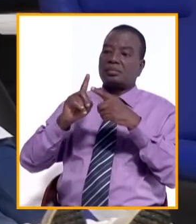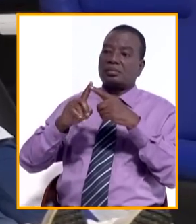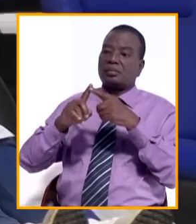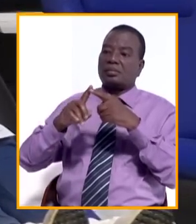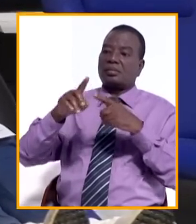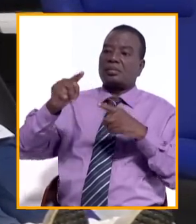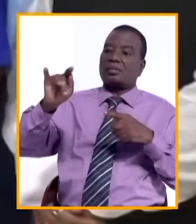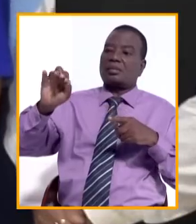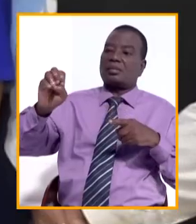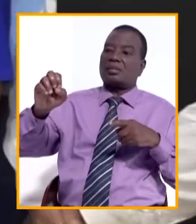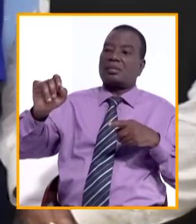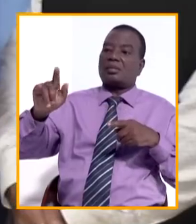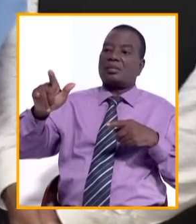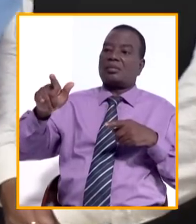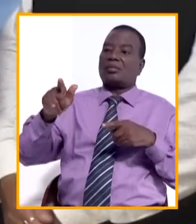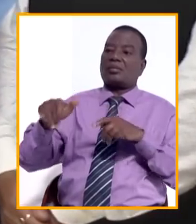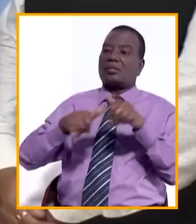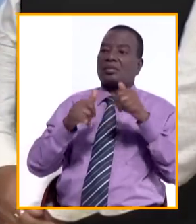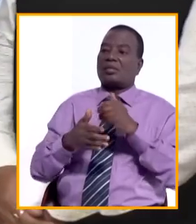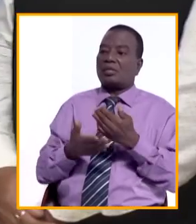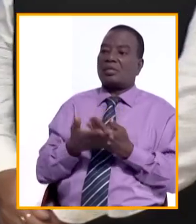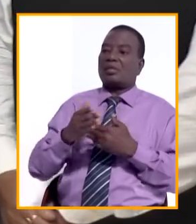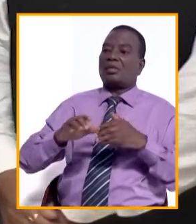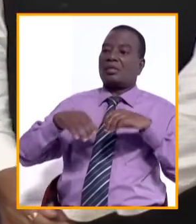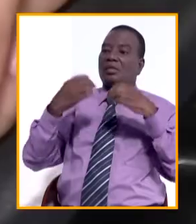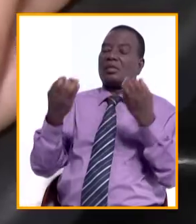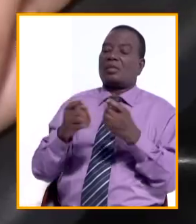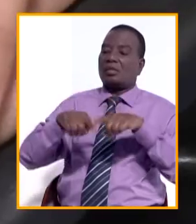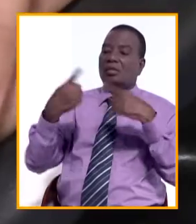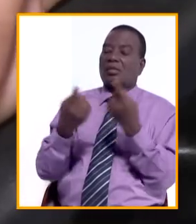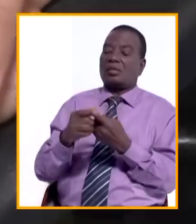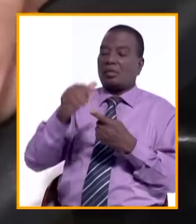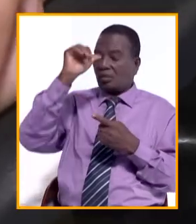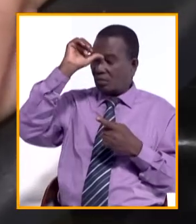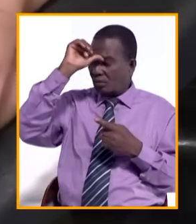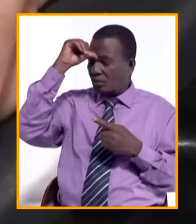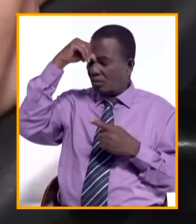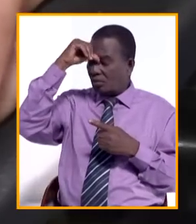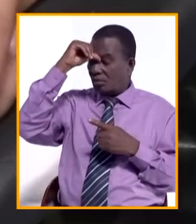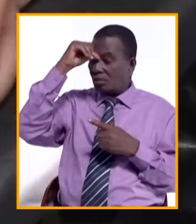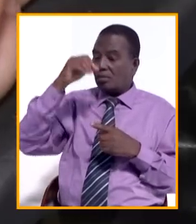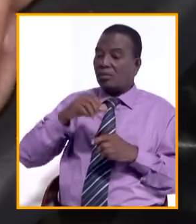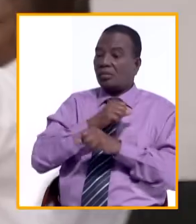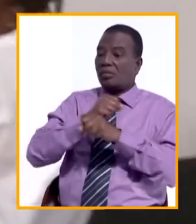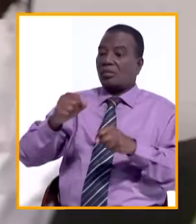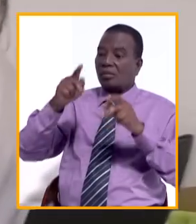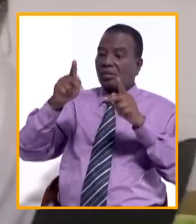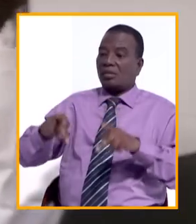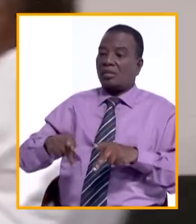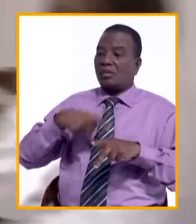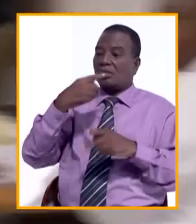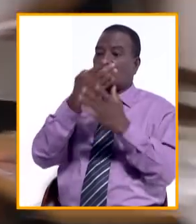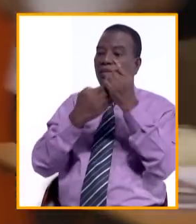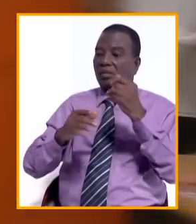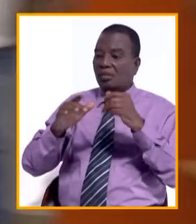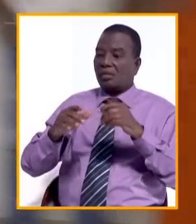Trècheville. Une action sociale initiée par la communauté indienne. Objectif, sauver des personnes en situation de manque de sang